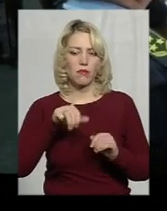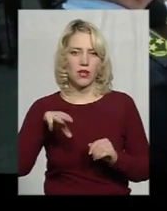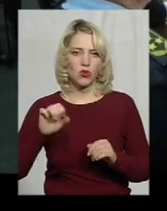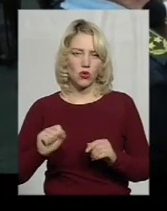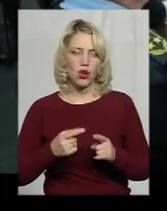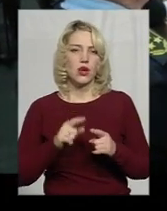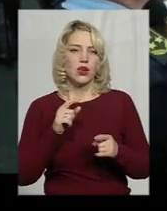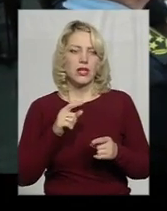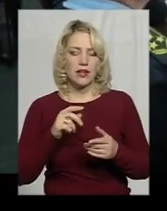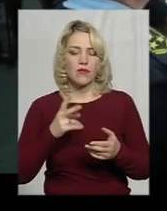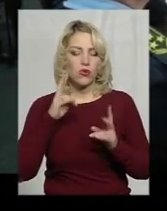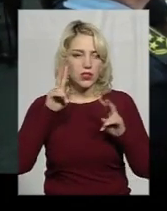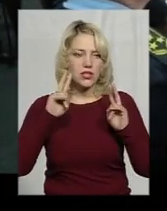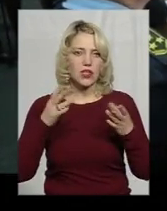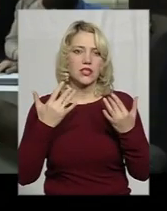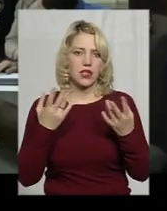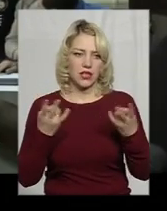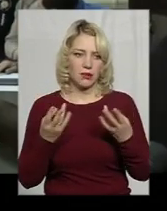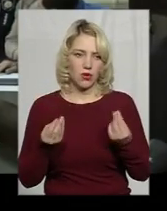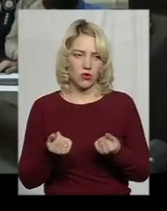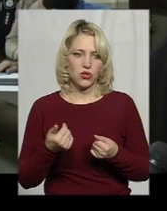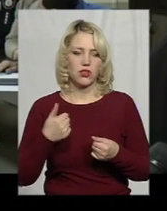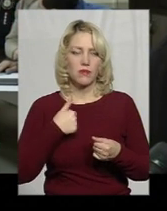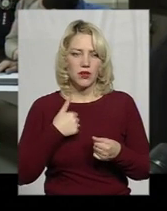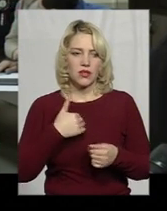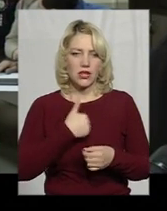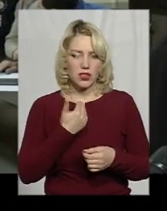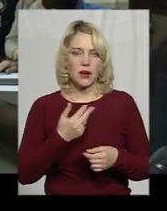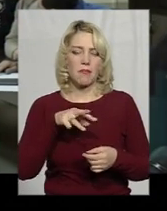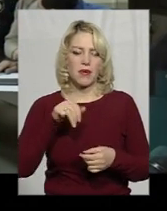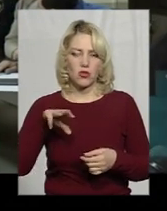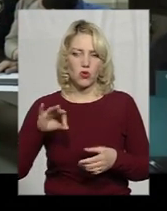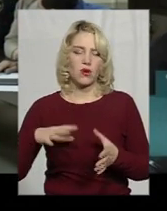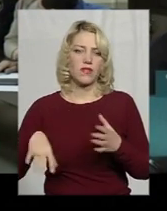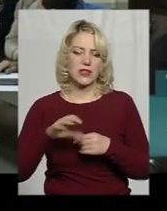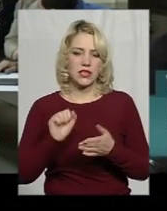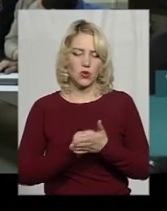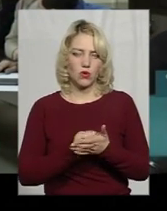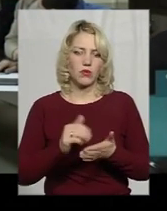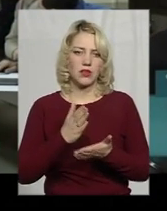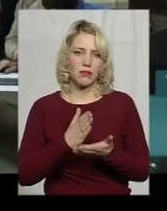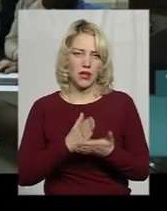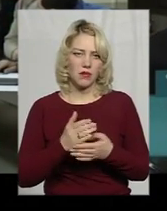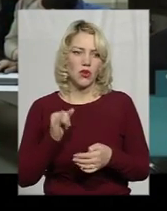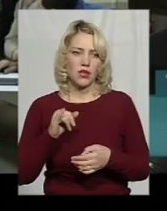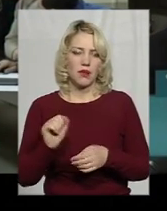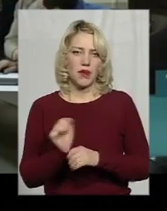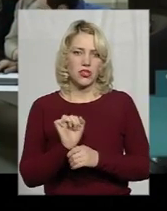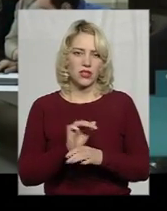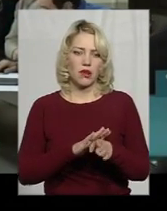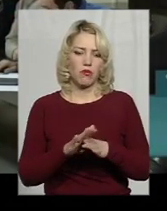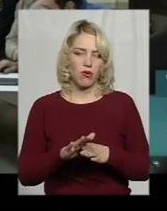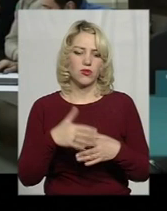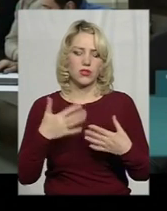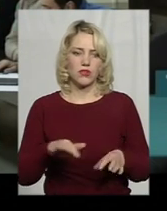засіб та не знає, скільки на це потрібно коштів. Налаштований розмитнити, весь пакет документів, можна сказати, вже маю. Машина повністю легально